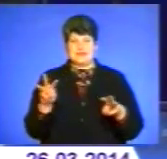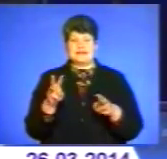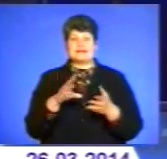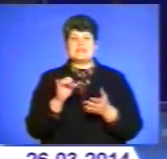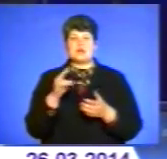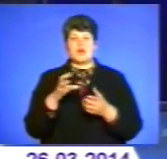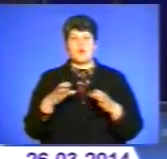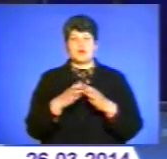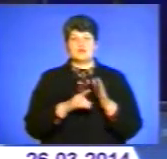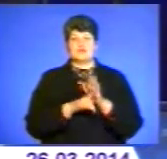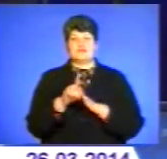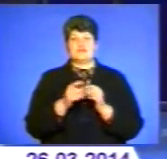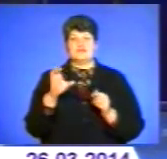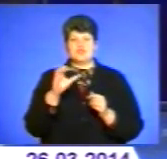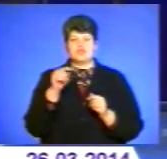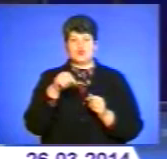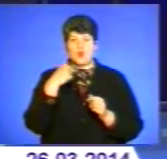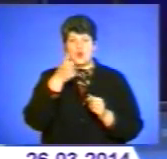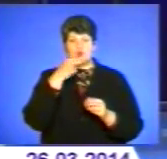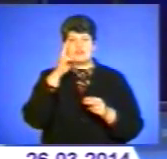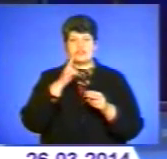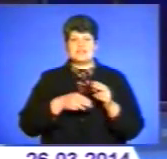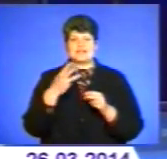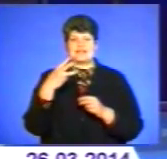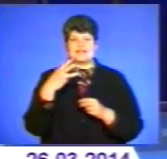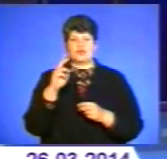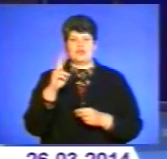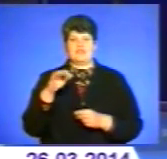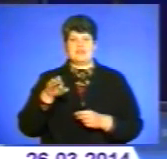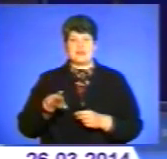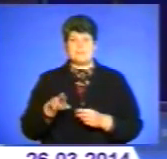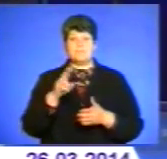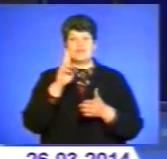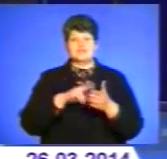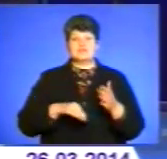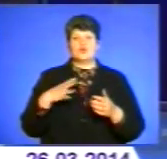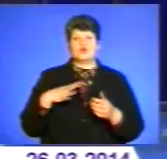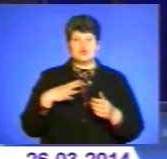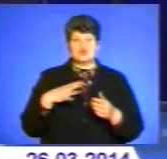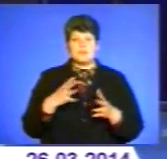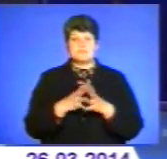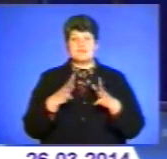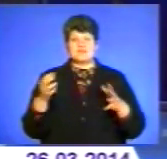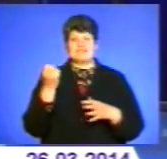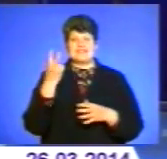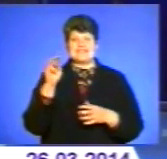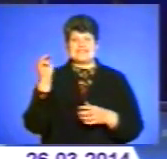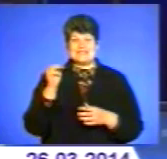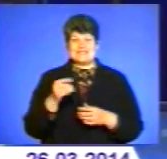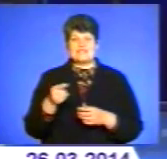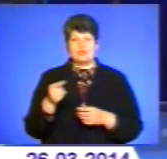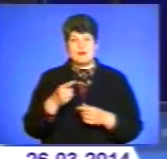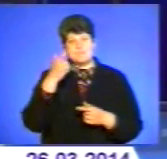розпочалася у січні цього року і завершиться 30 квітня. Податківці очікують, що понад 12 тисяч тернополян